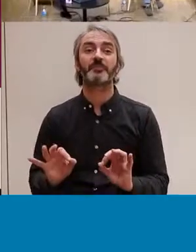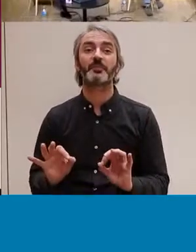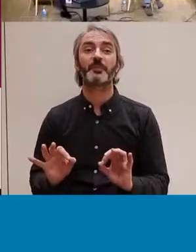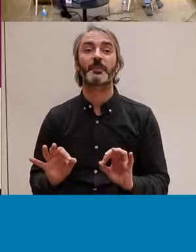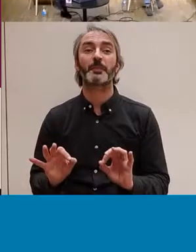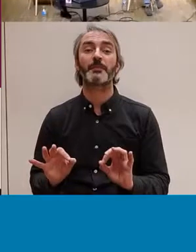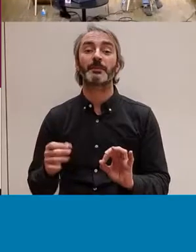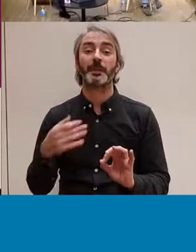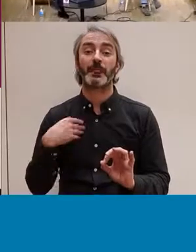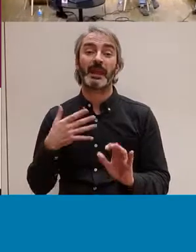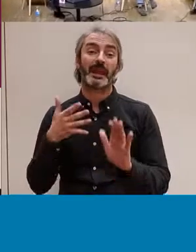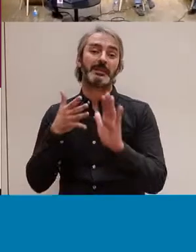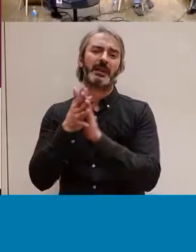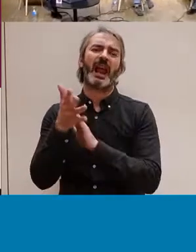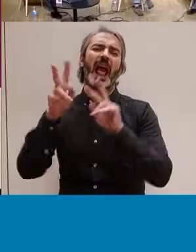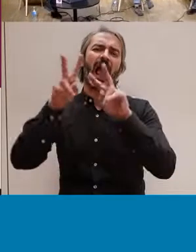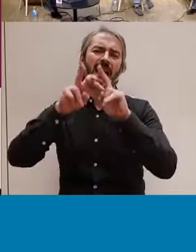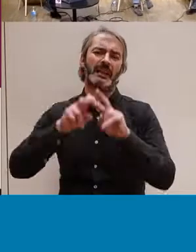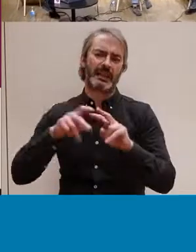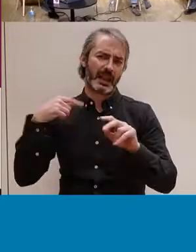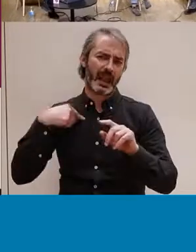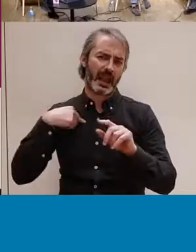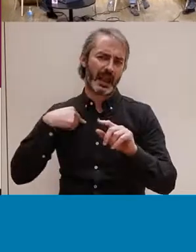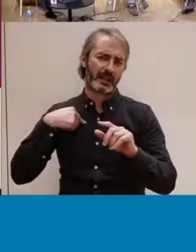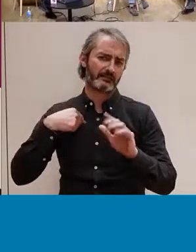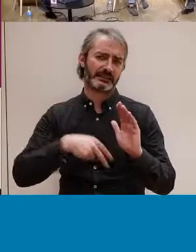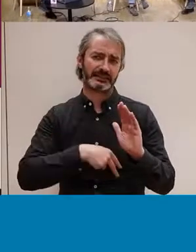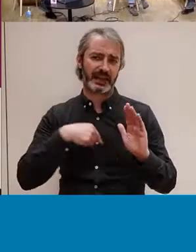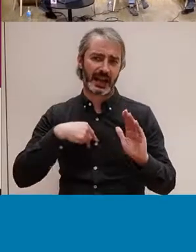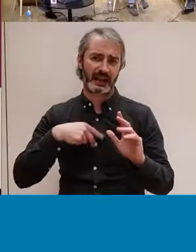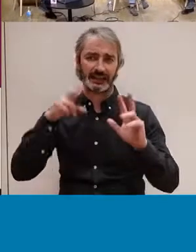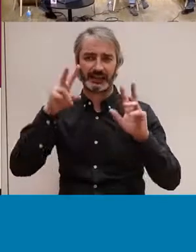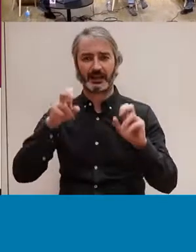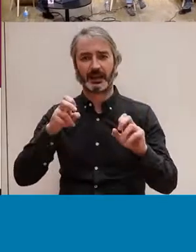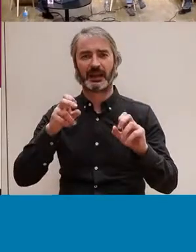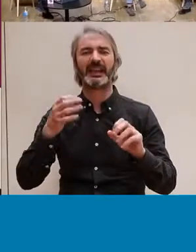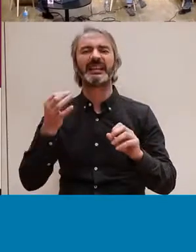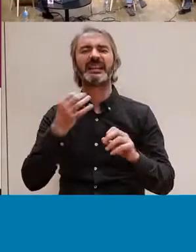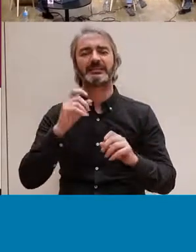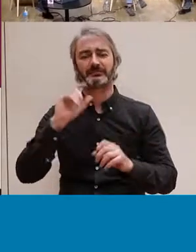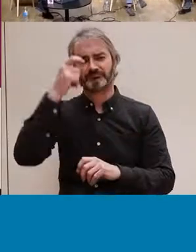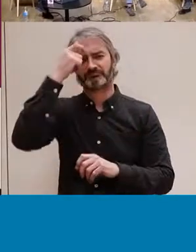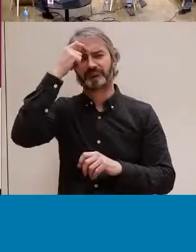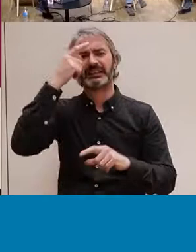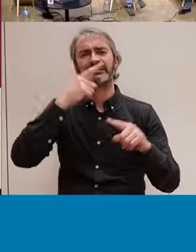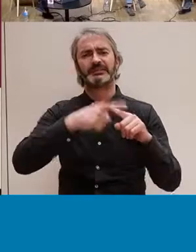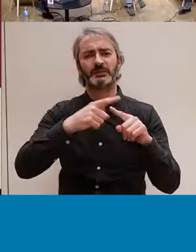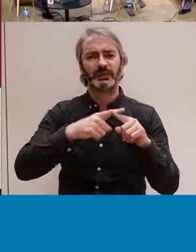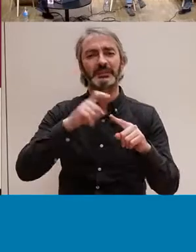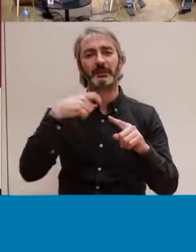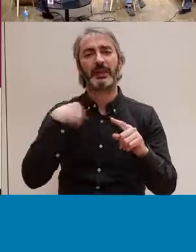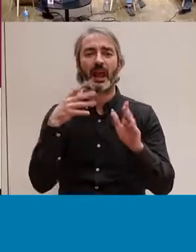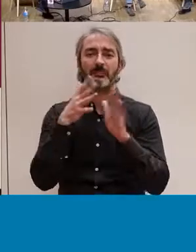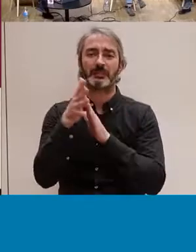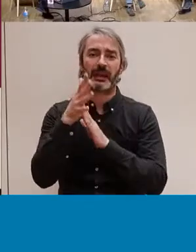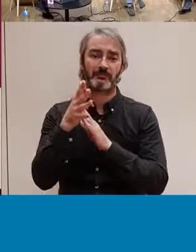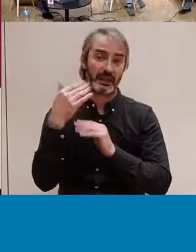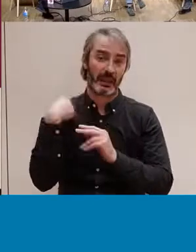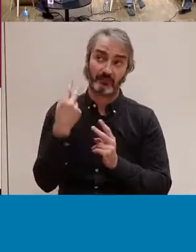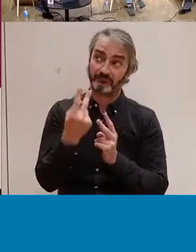fet una mica aquest anàlisi més global de què entenem pel model de sexualitat i algunes coses que em semblen interessants destacar,